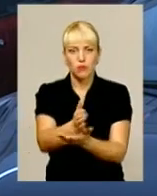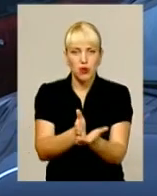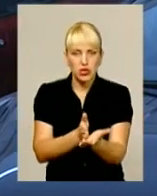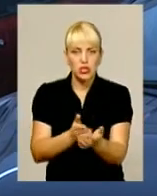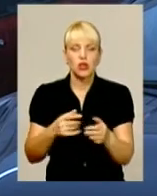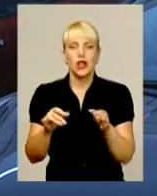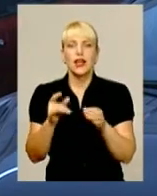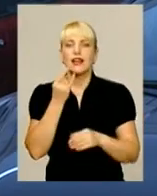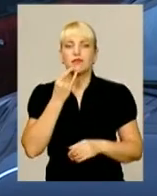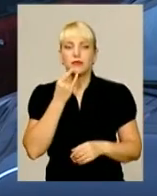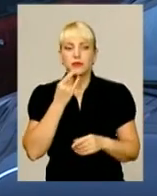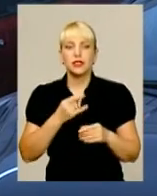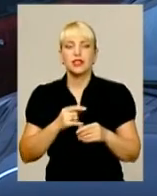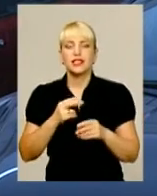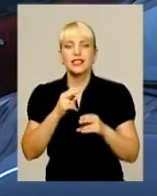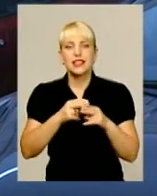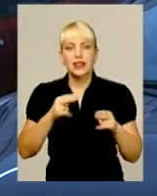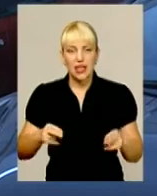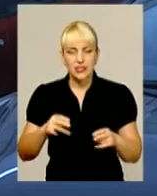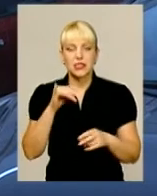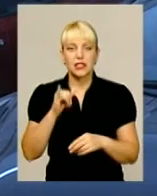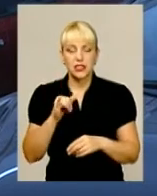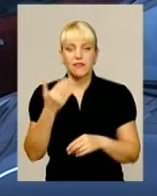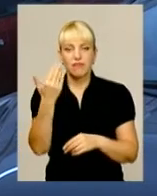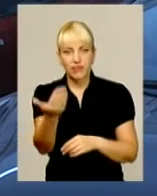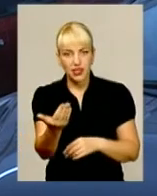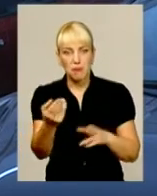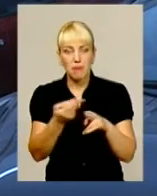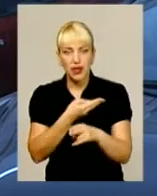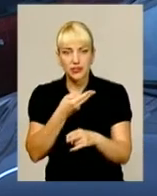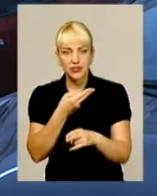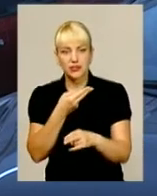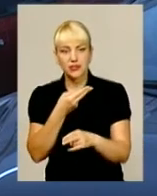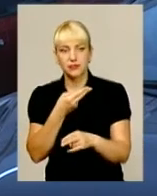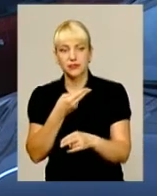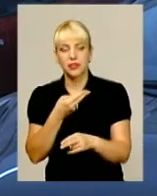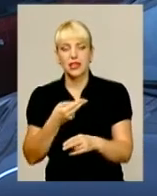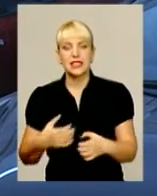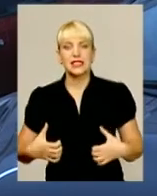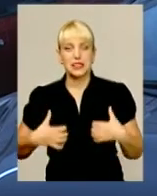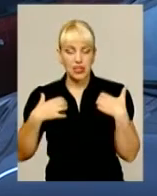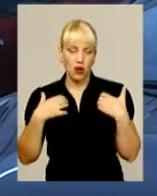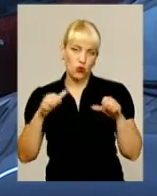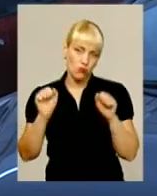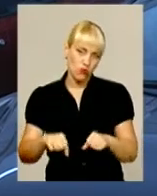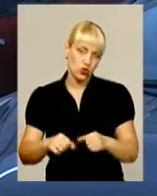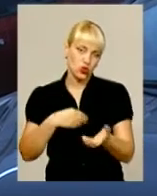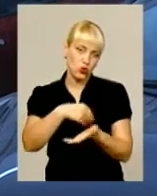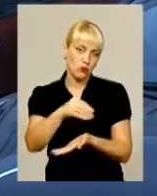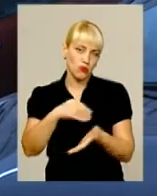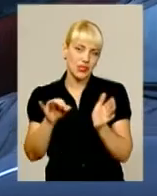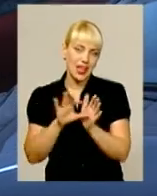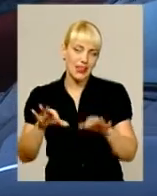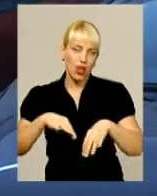інфраструктуру підзарядних станцій електро. І ви без страху можете купувати